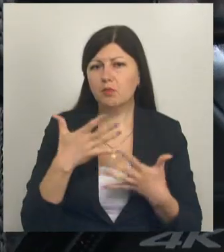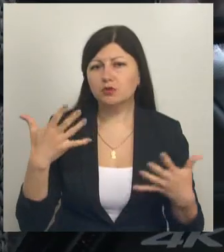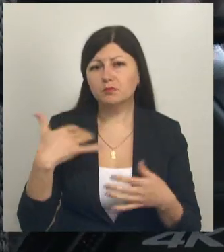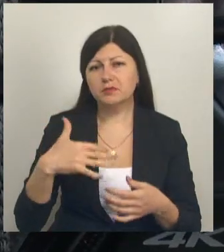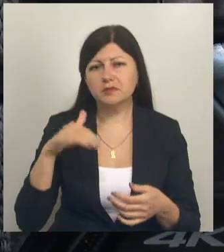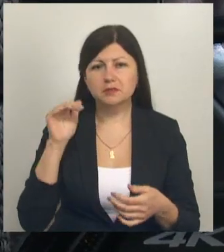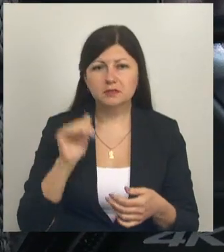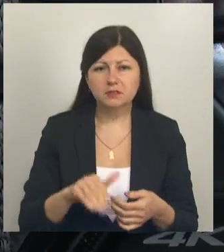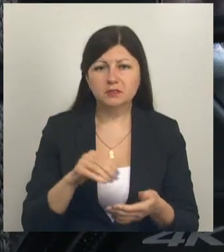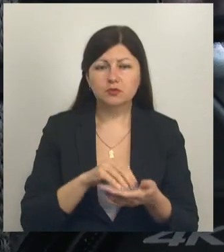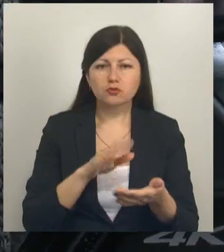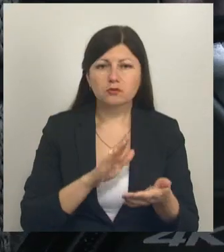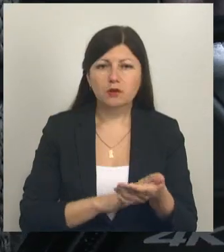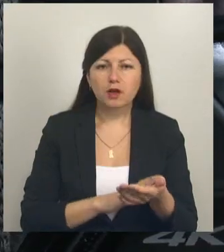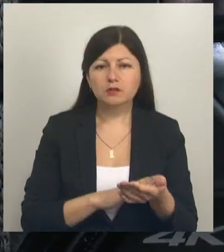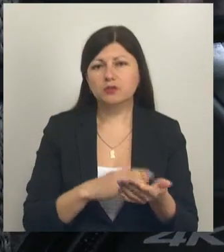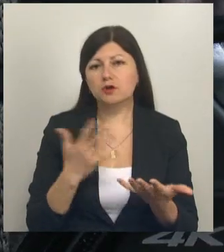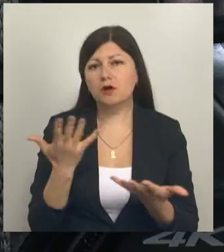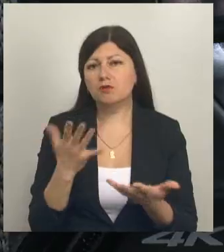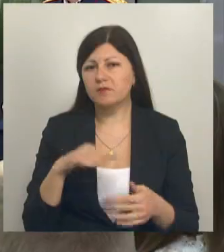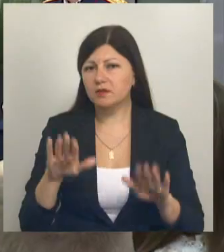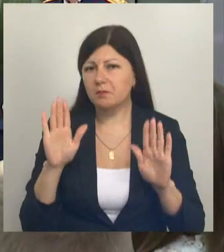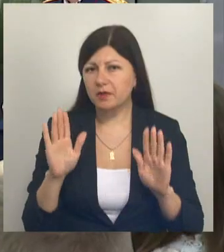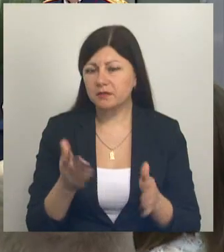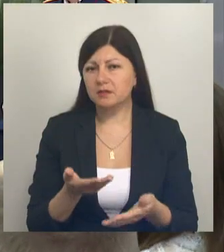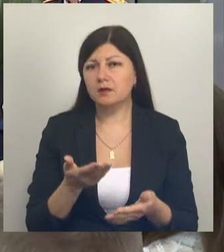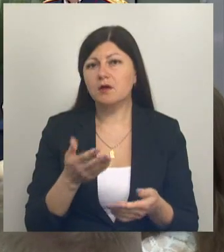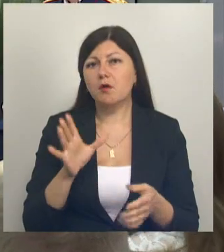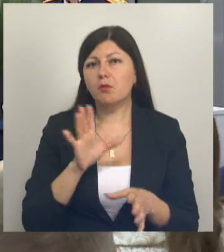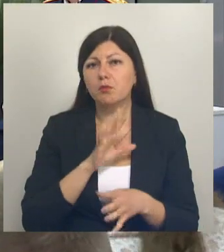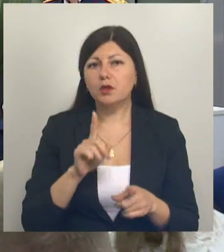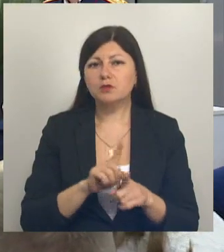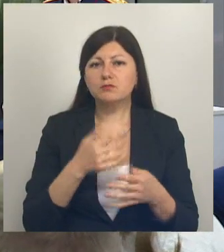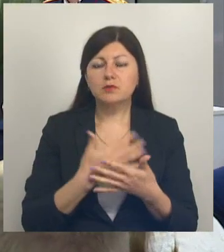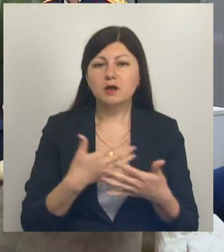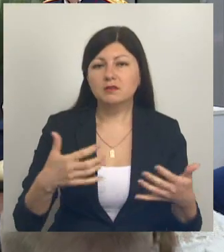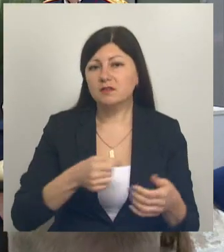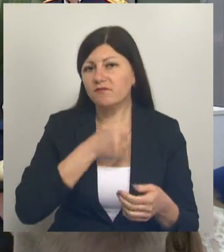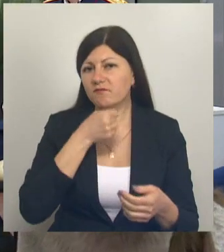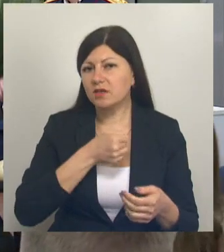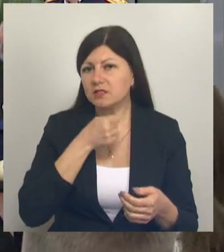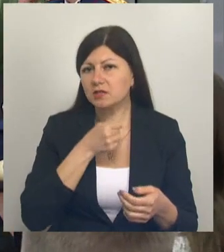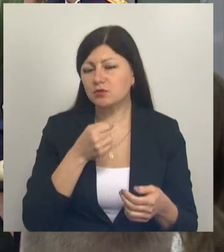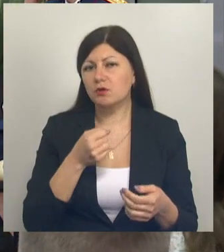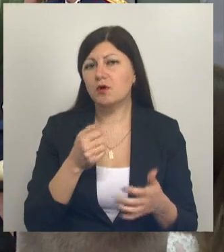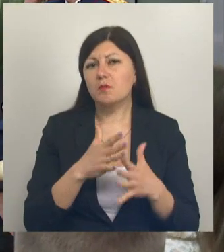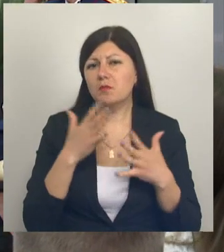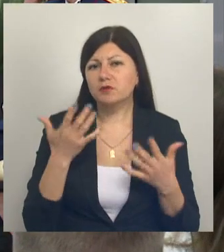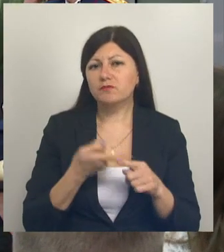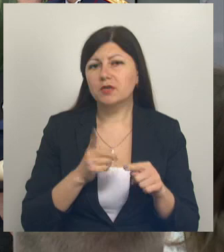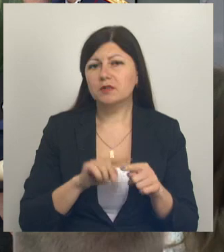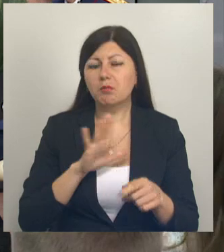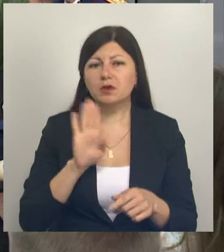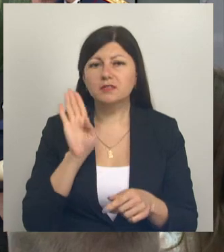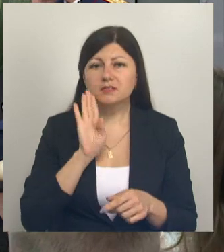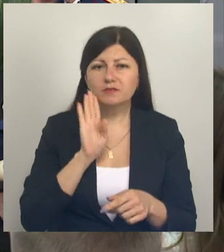тысяч учетных карточек на угнанных и военнопленных. Угнанные были разных возрастов. Подавляющее большинство угнанных